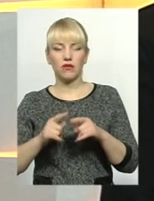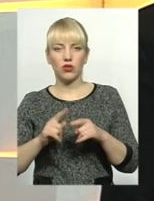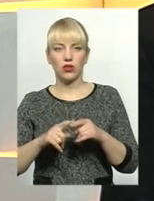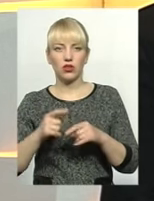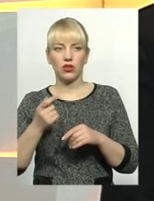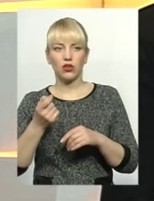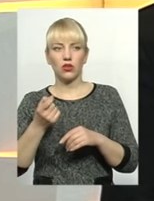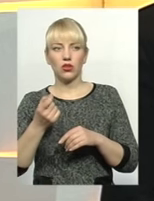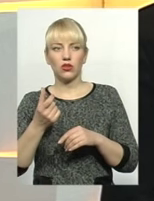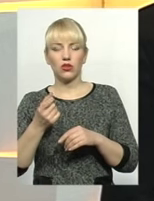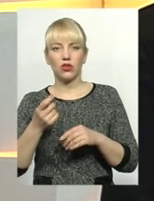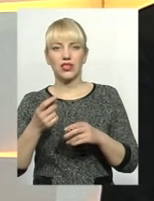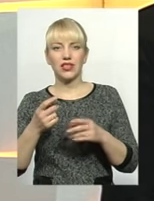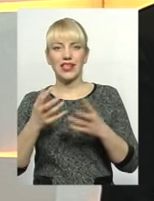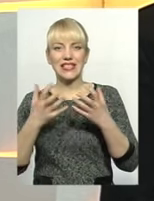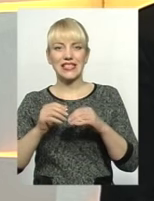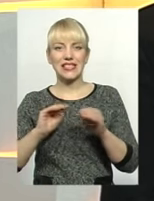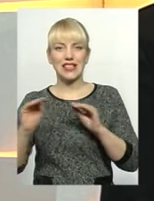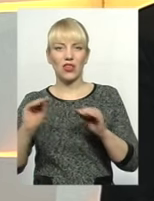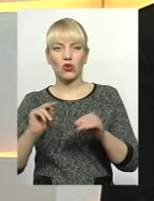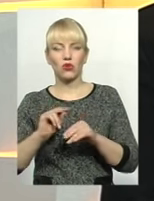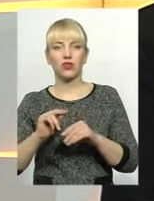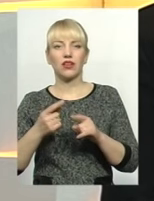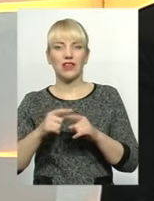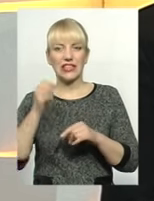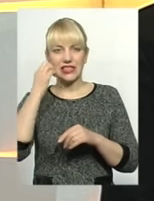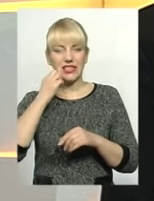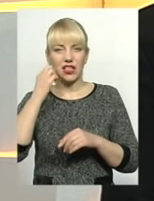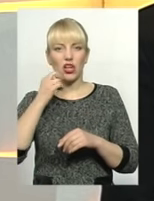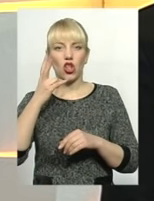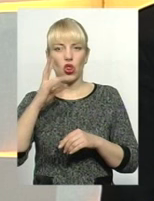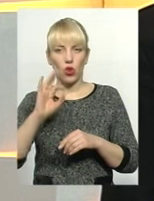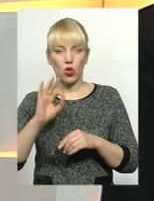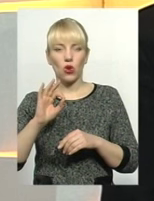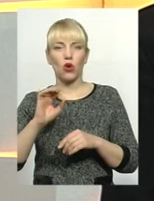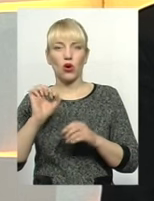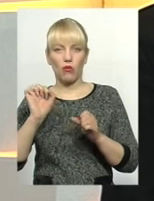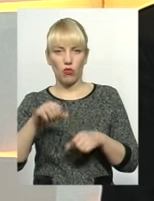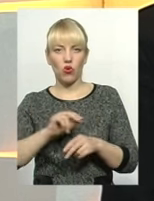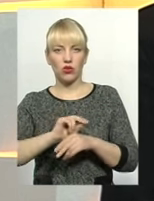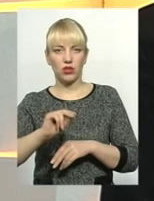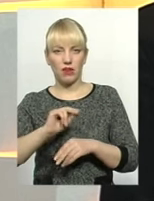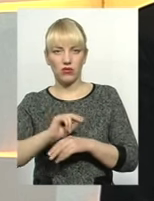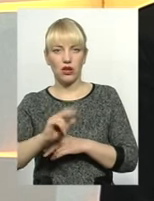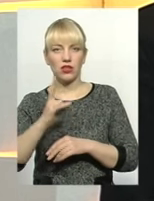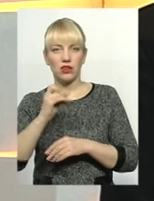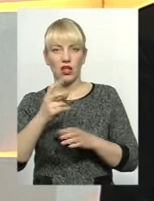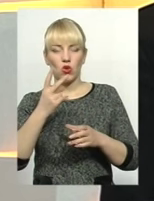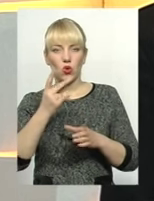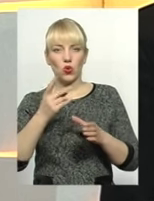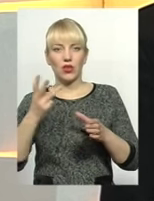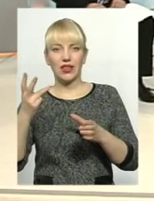ЧПУшні станки, вони, будемо говорити, застарілі, але вести підготовку 2-3 розгляду токаря на них можна, а потім будемо вже